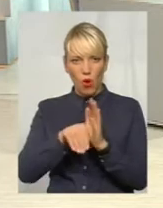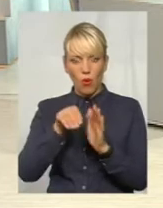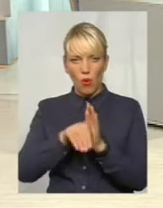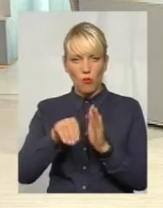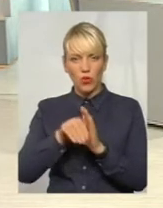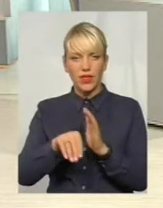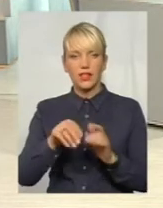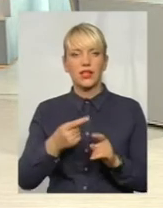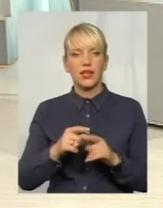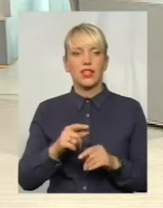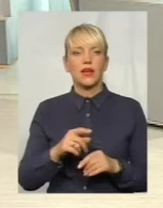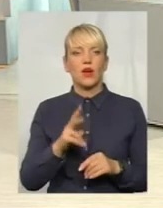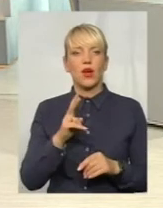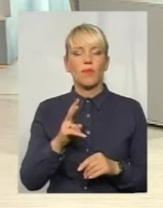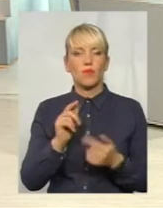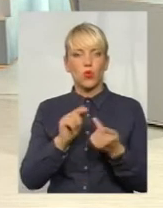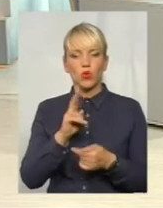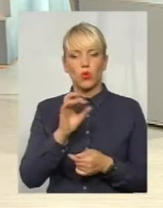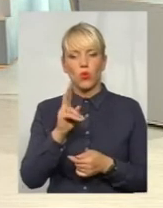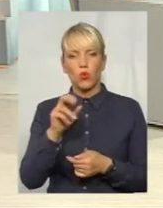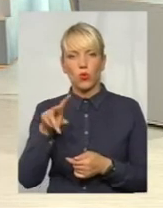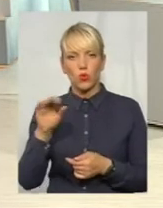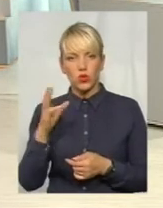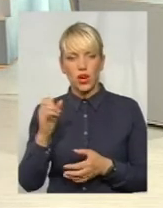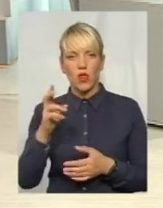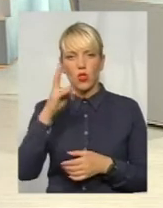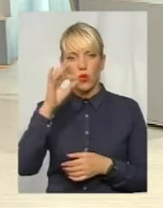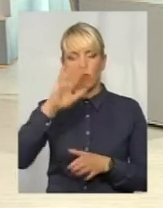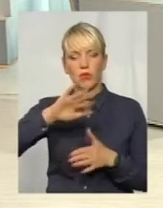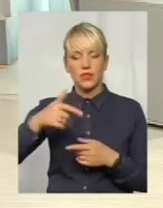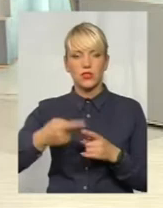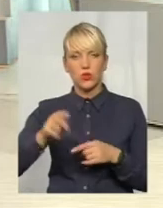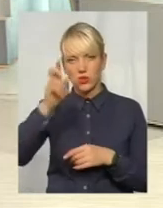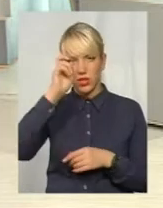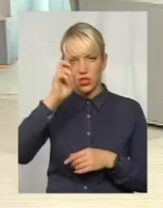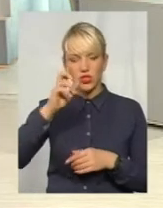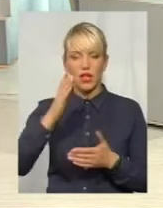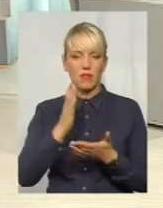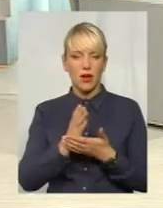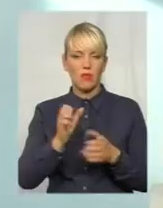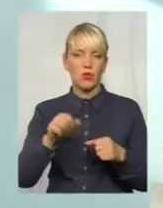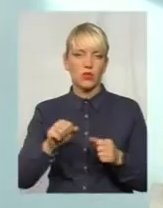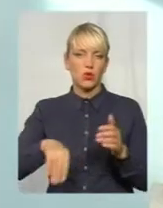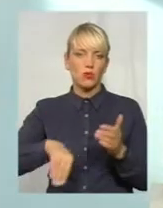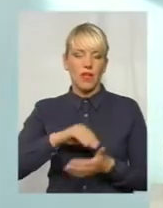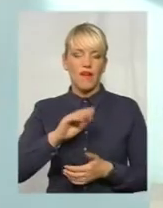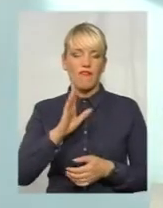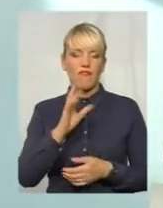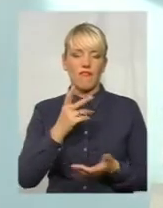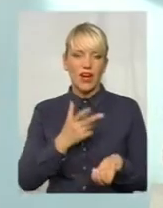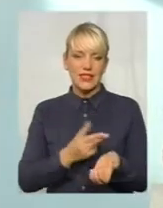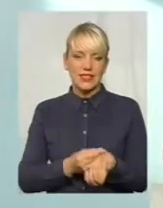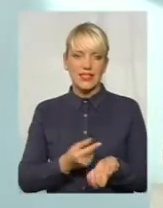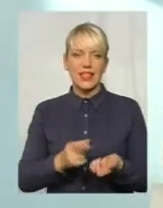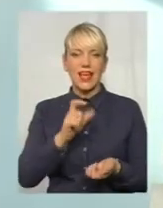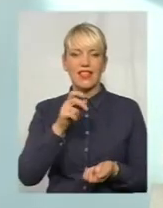років держава мала можливість закуповувати вже вакцину європейського походження і більгійську, і